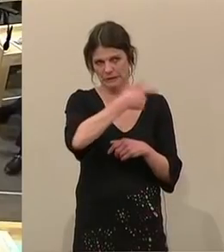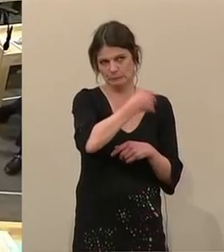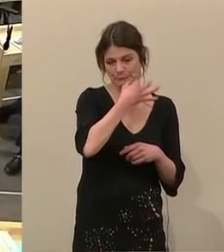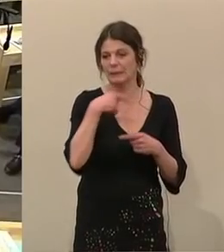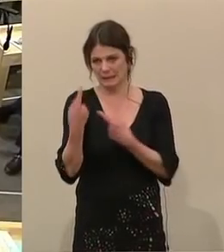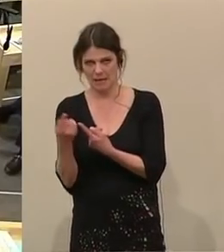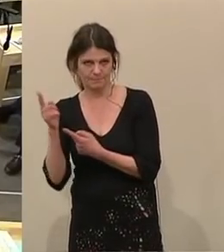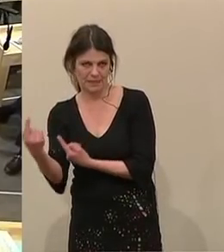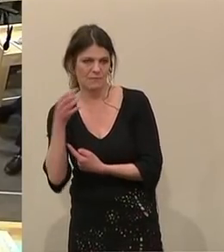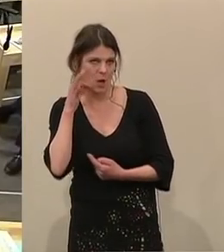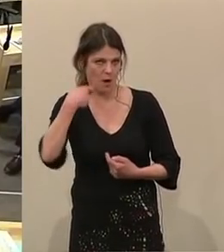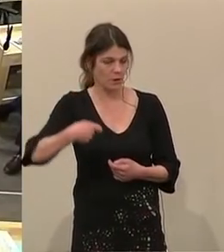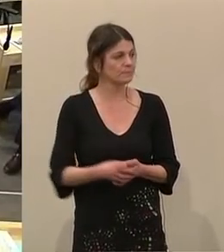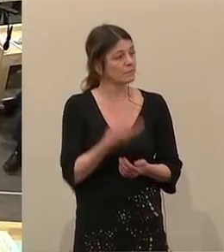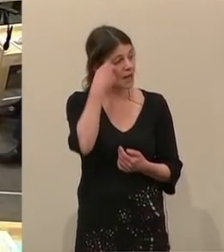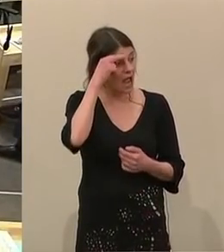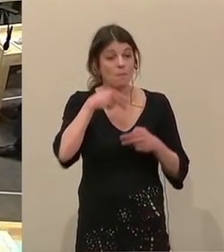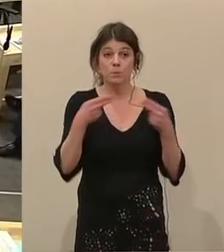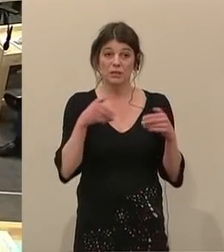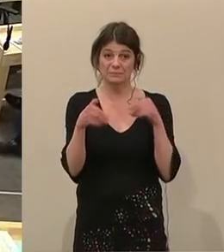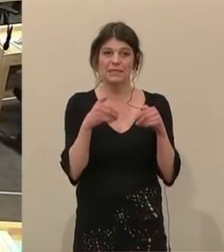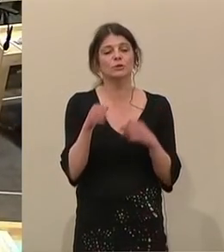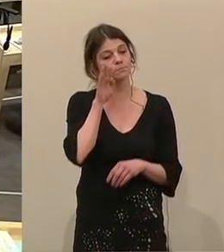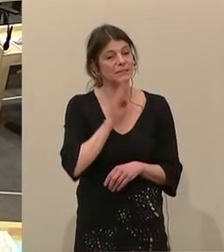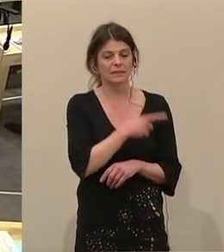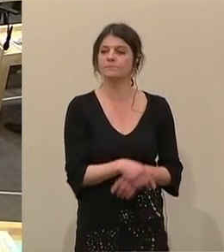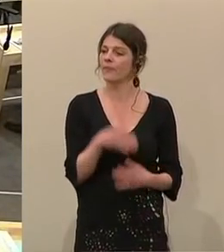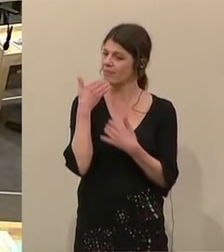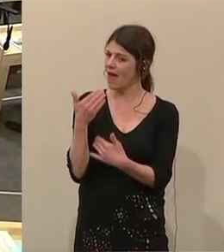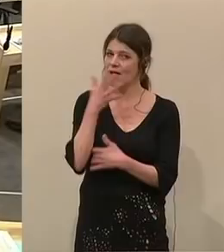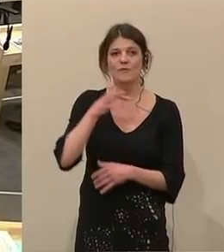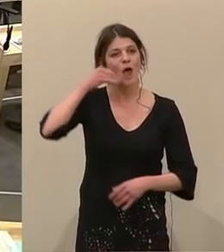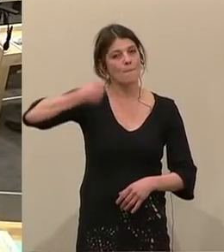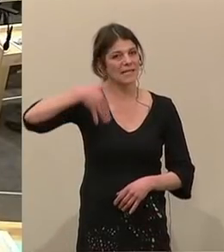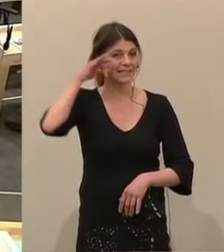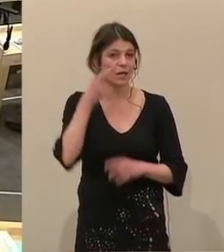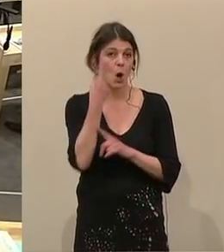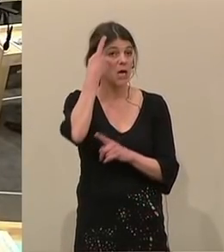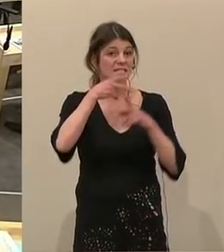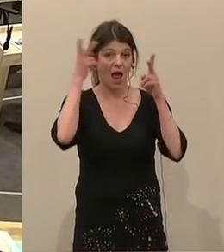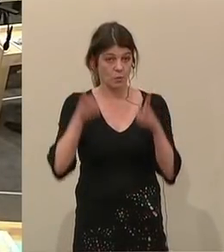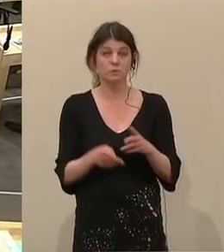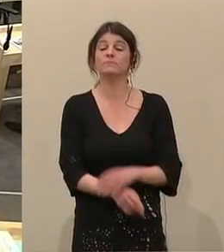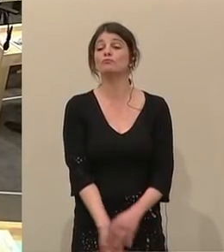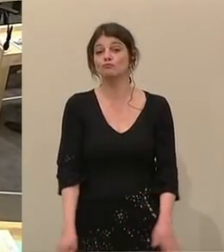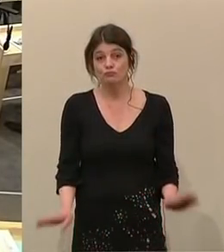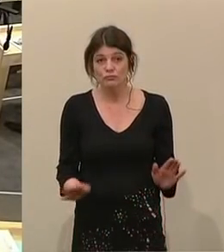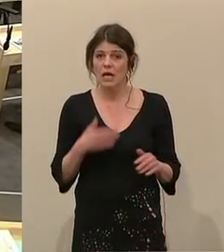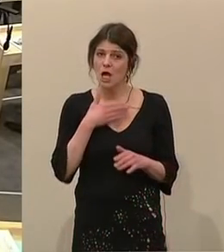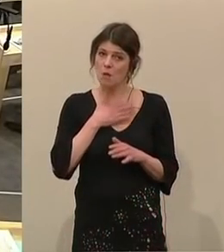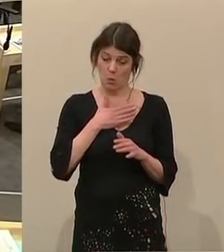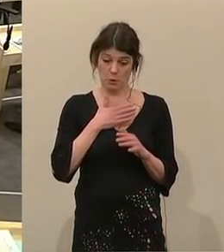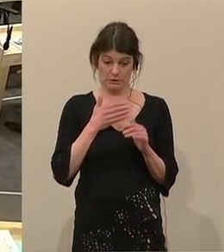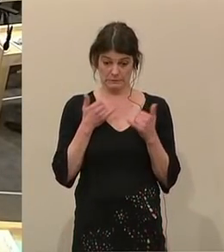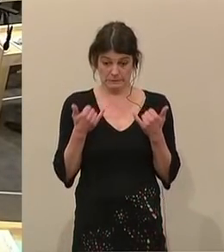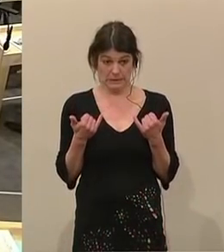Herr Bundesminister, bitte. Danke, Frau Präsidentin. Hohes Haus. Ich möchte nur aus